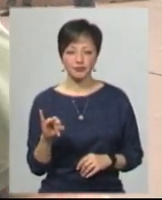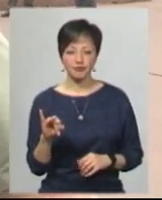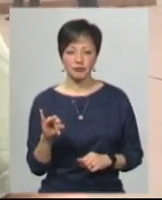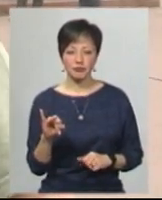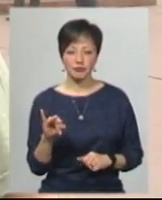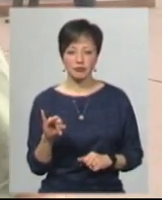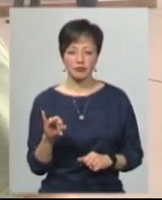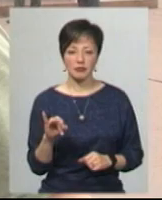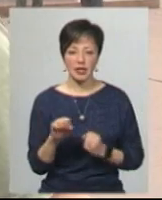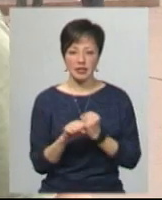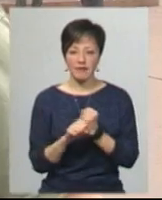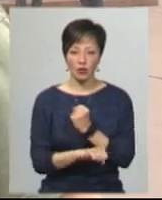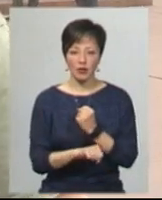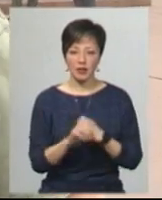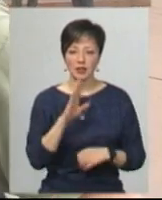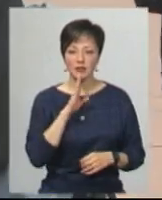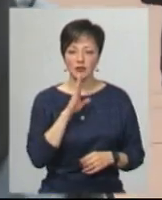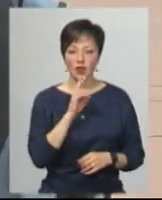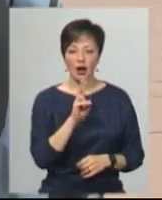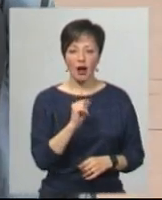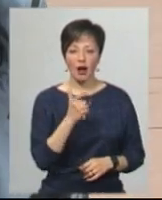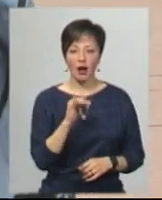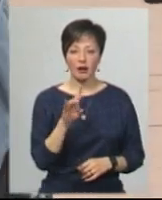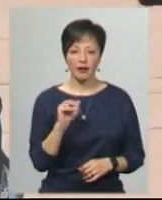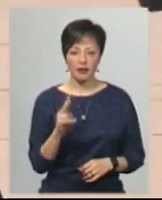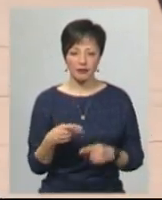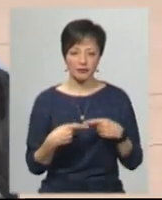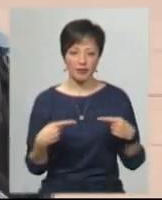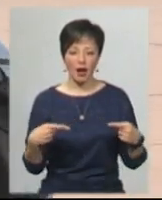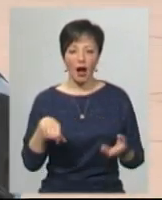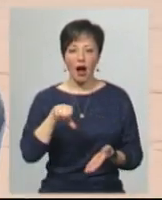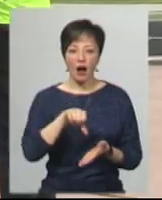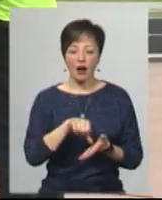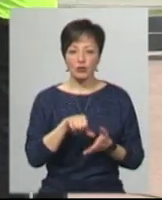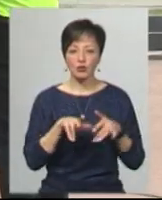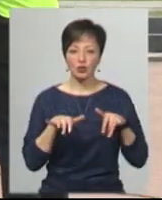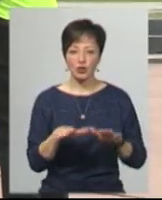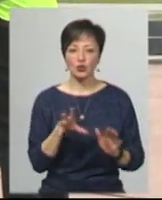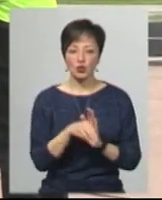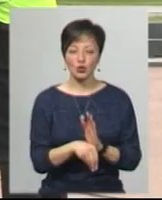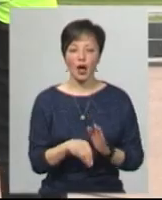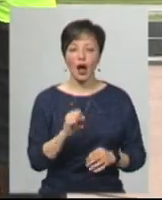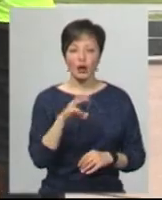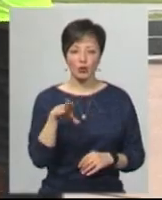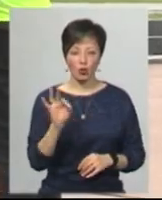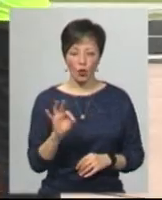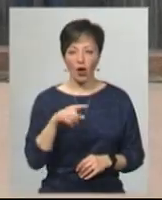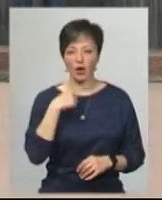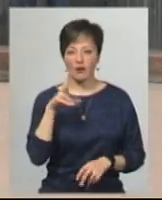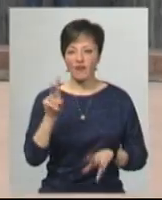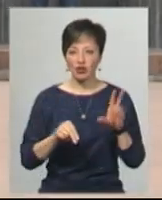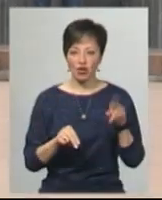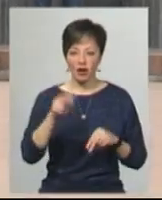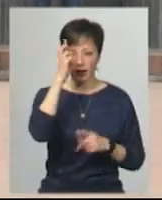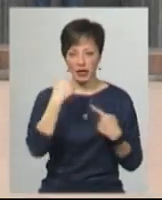зготування дівчини в Когрлику. До акції долучився учасник Євромайдану та АТО Олександр Климчук. Чоловік вважає, в